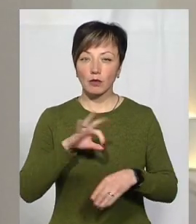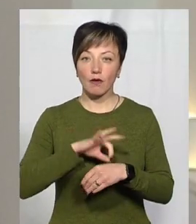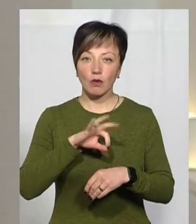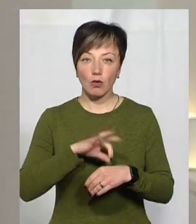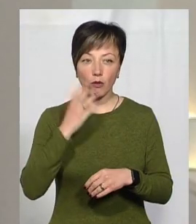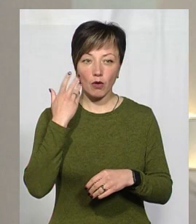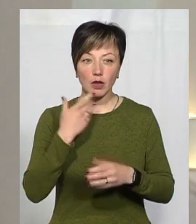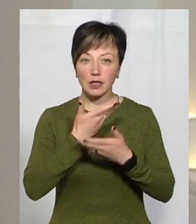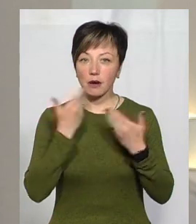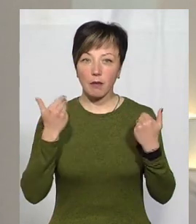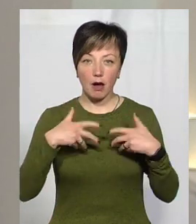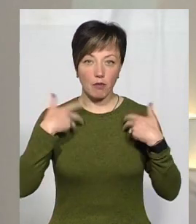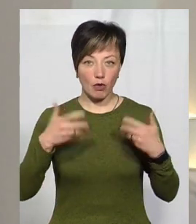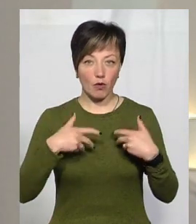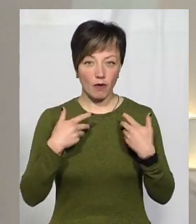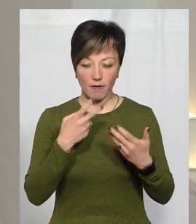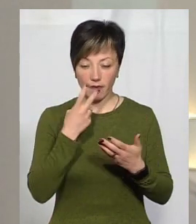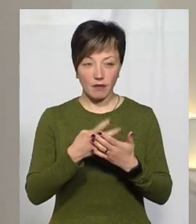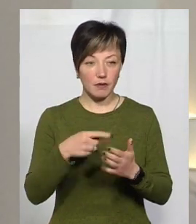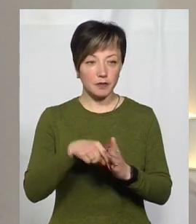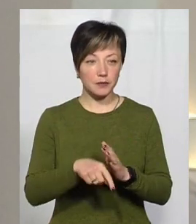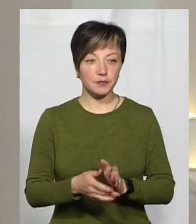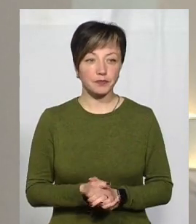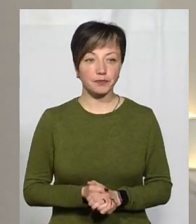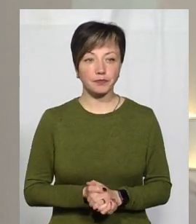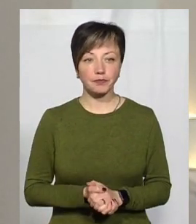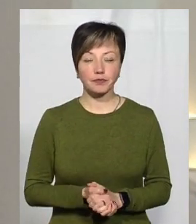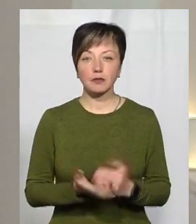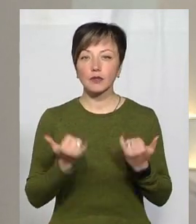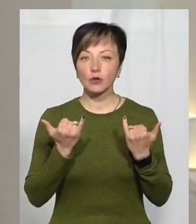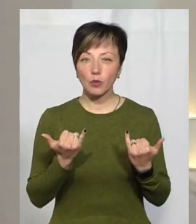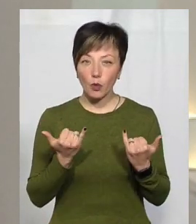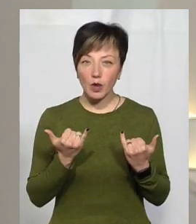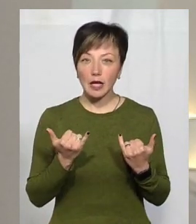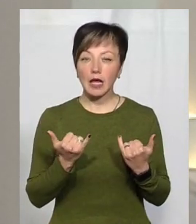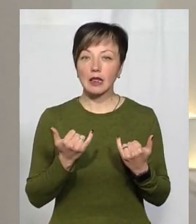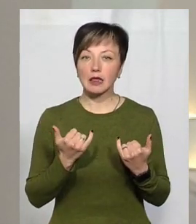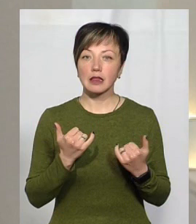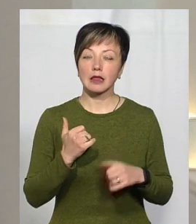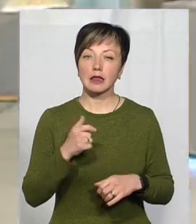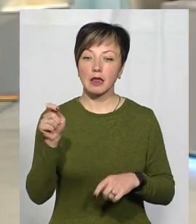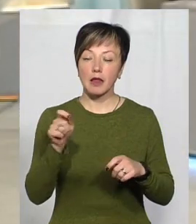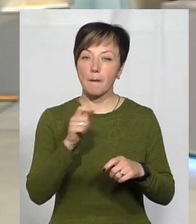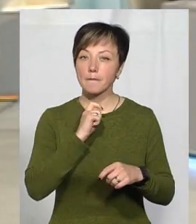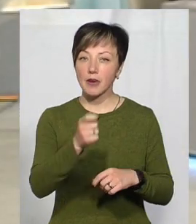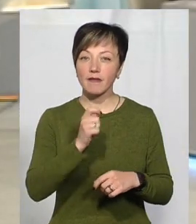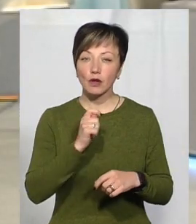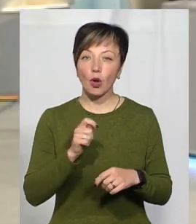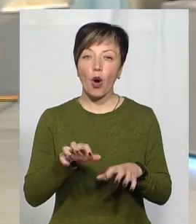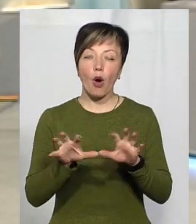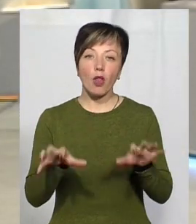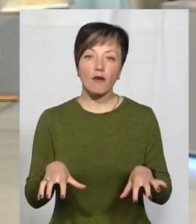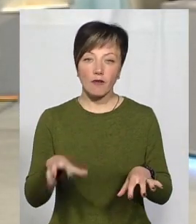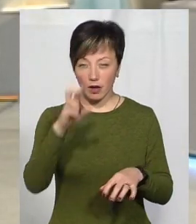немає проявів. Сьогодні на брифінгу наш голова Хмельницької